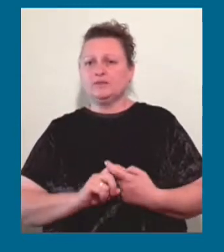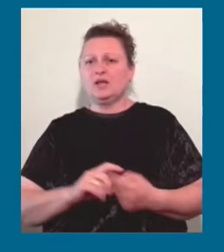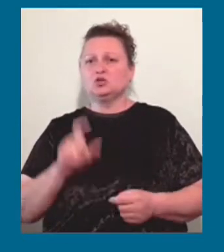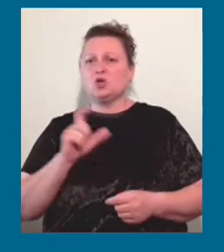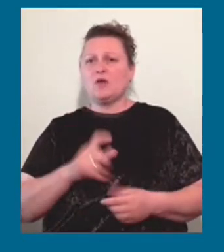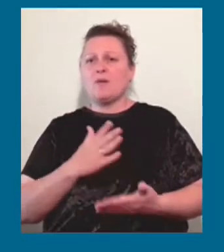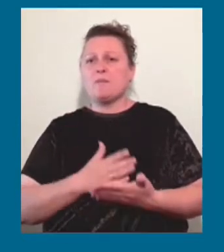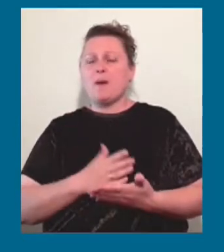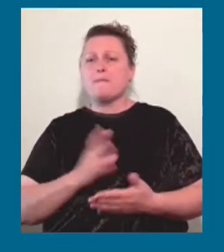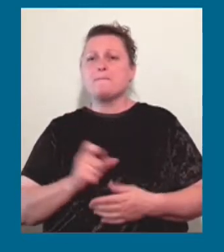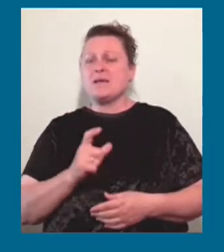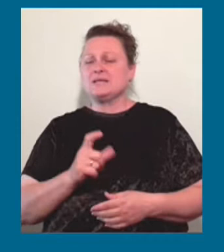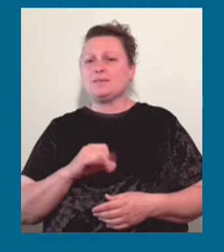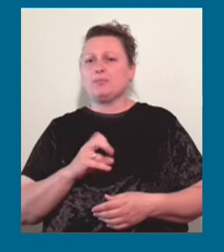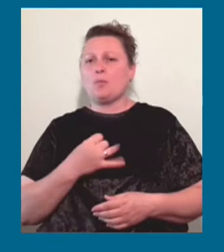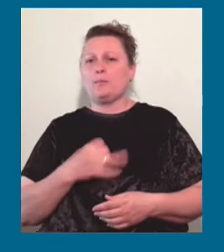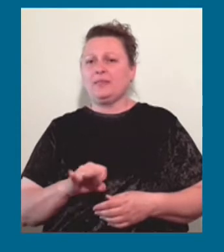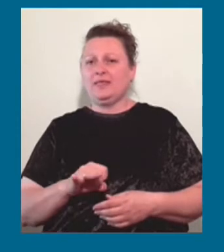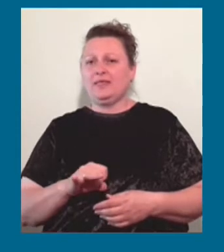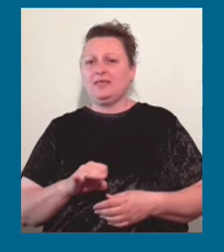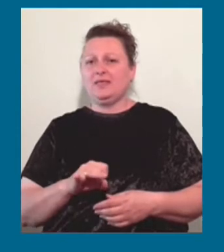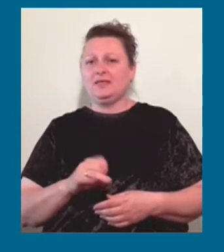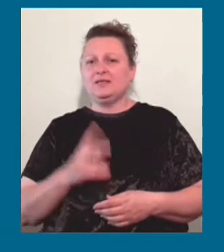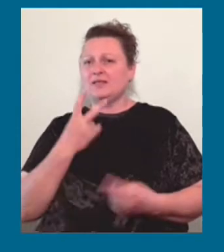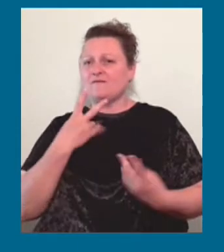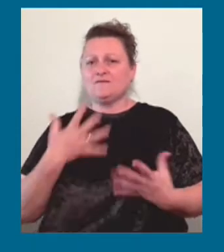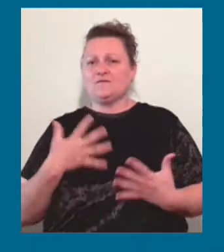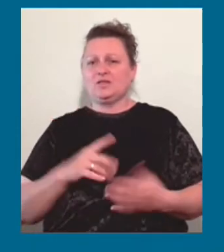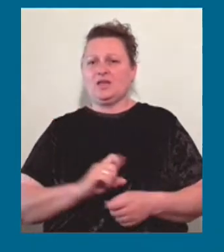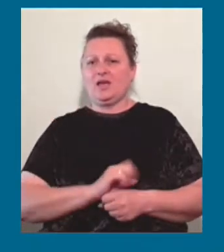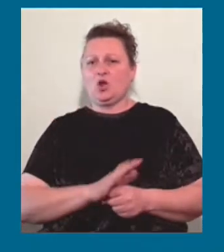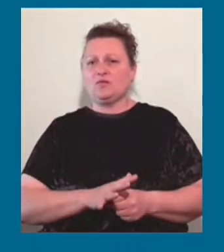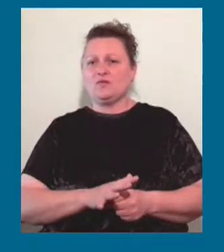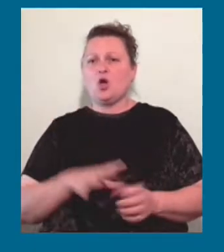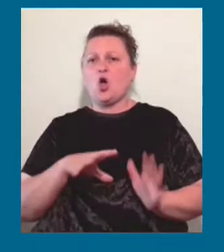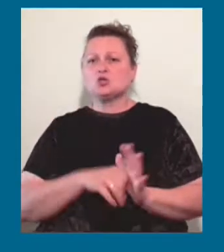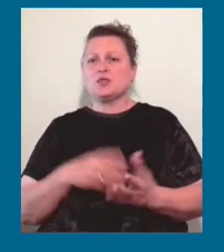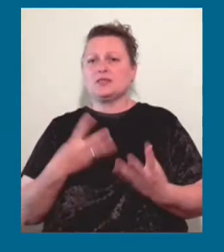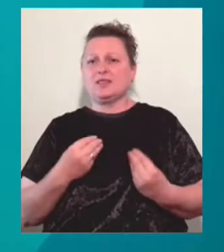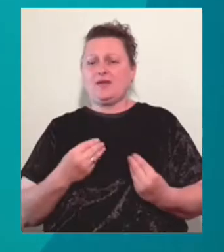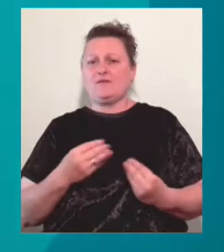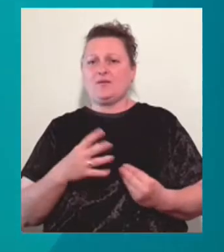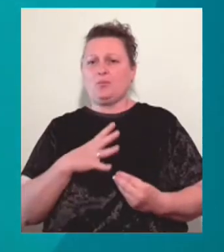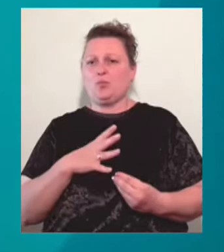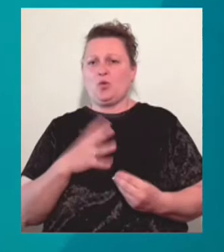безсимптомний перетік хвороби і до останніх днів не мав жодних проробів коронавірусної інфекції.